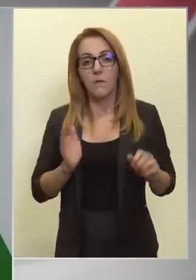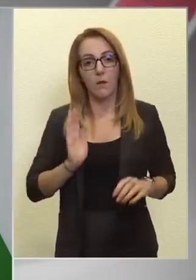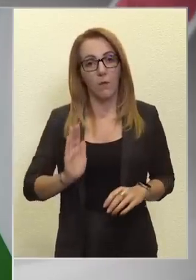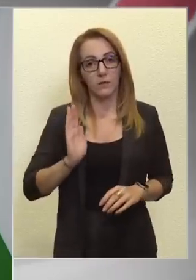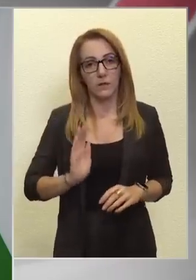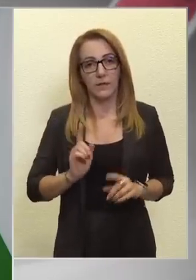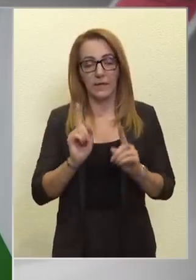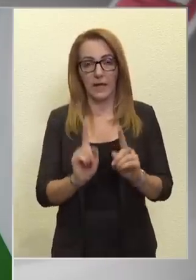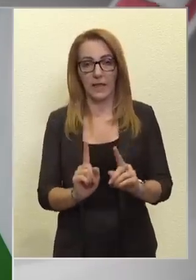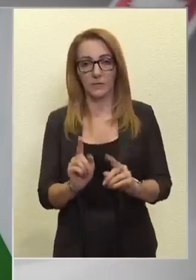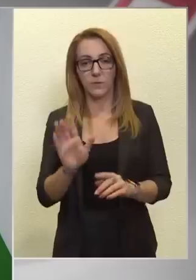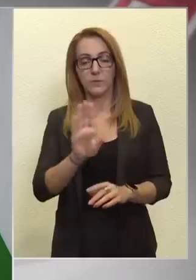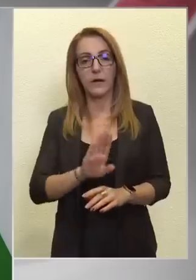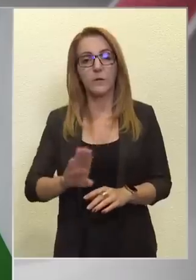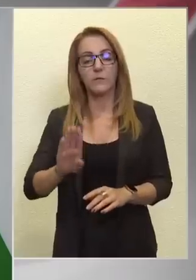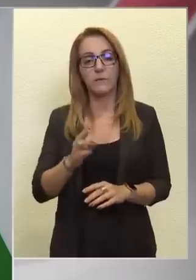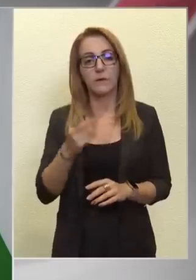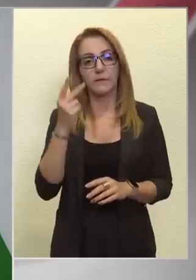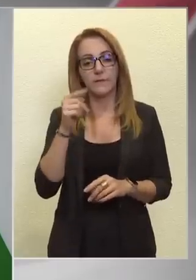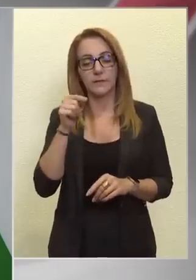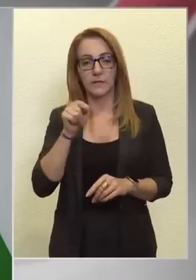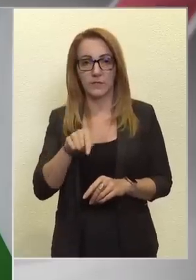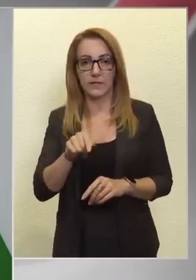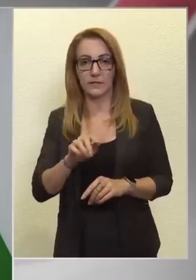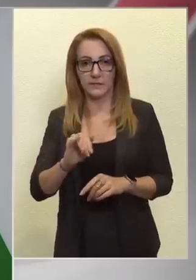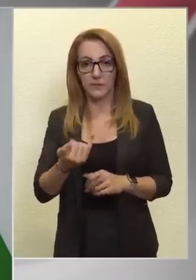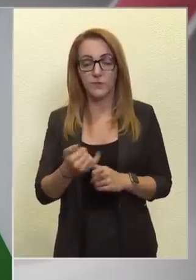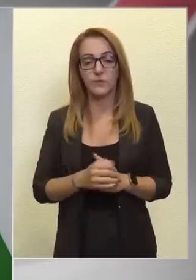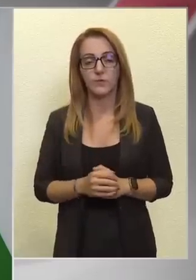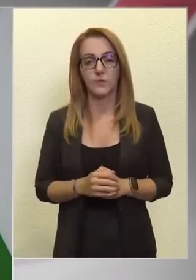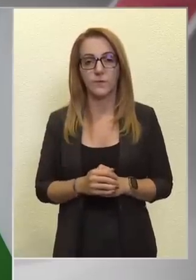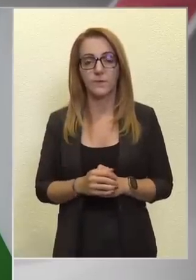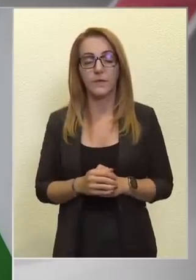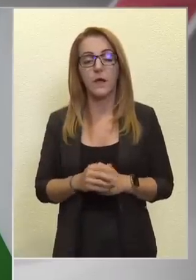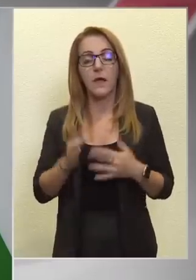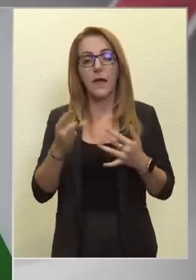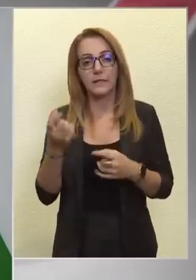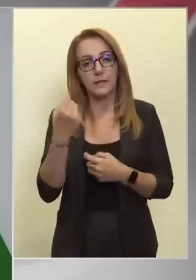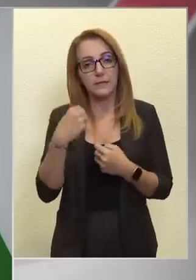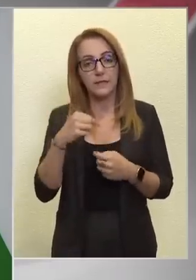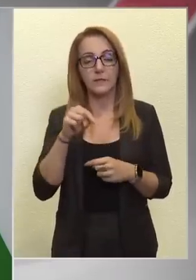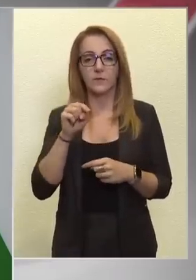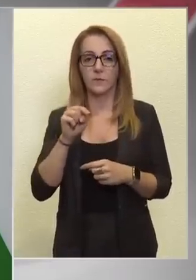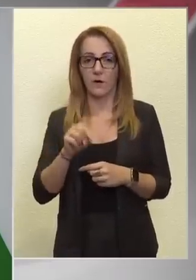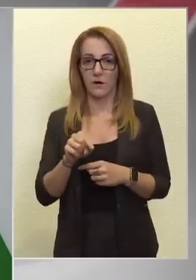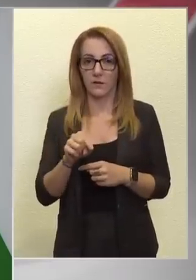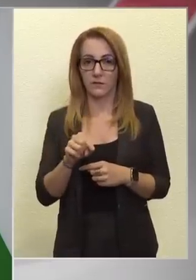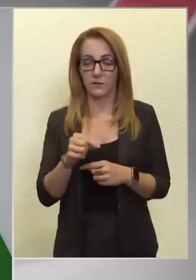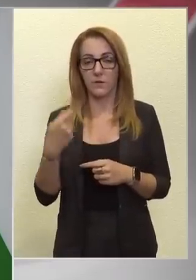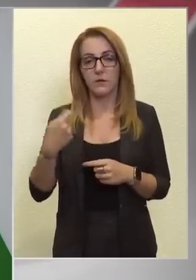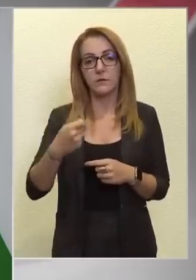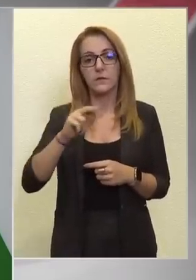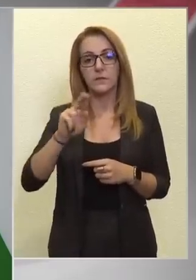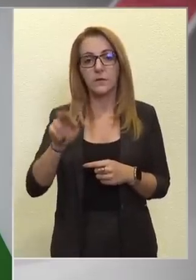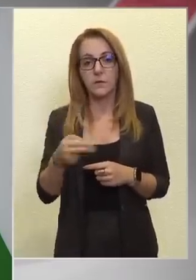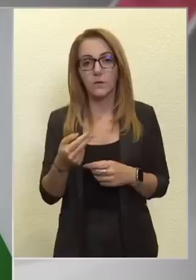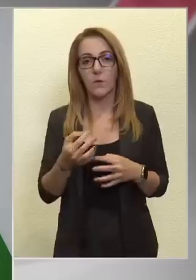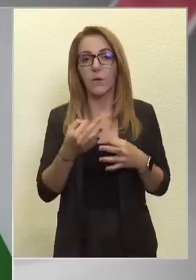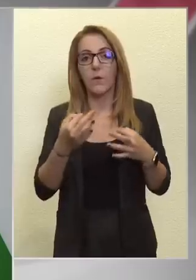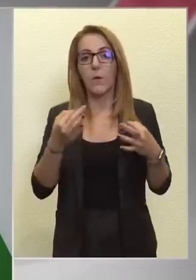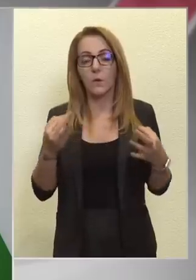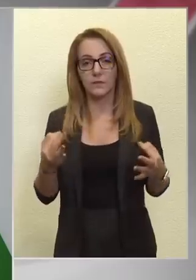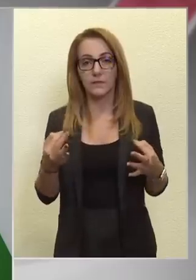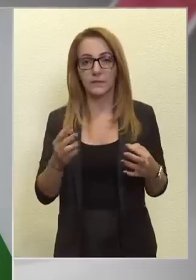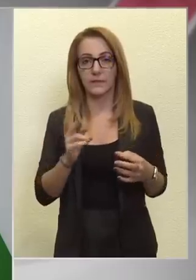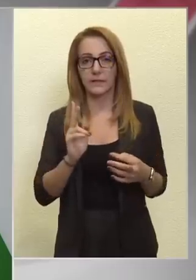Európában, ennek megfelelően természetesen idehaza is. A helyzet szerintünk az, hogy a szankciókról őszintén